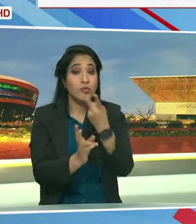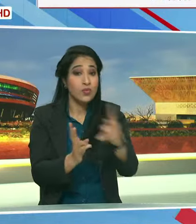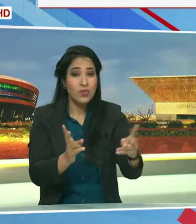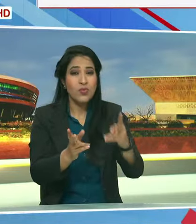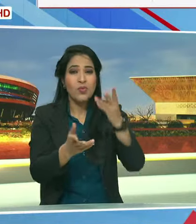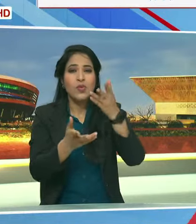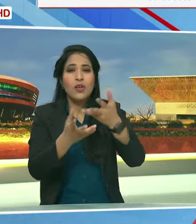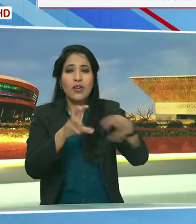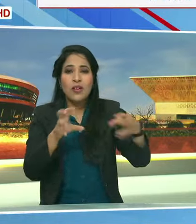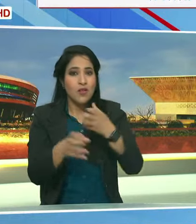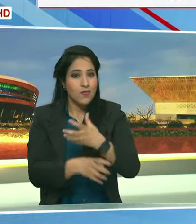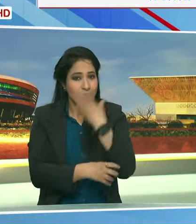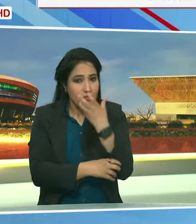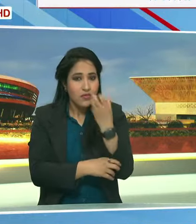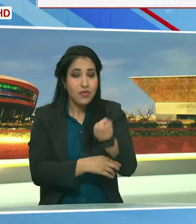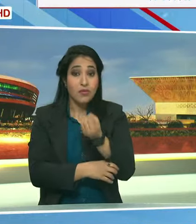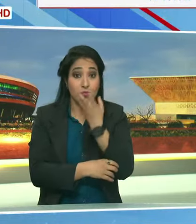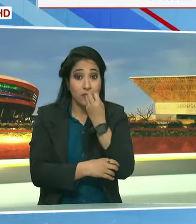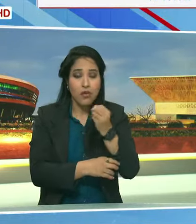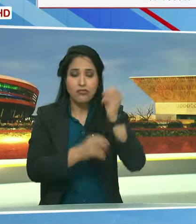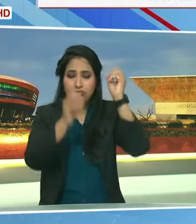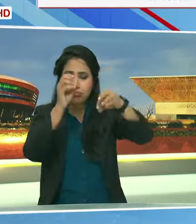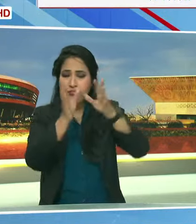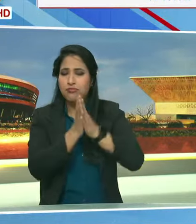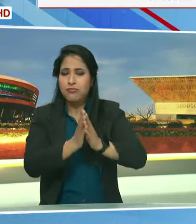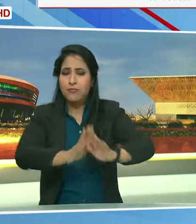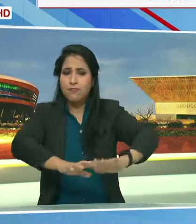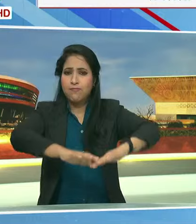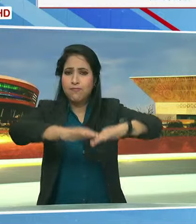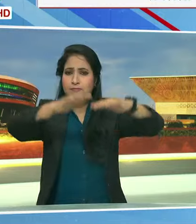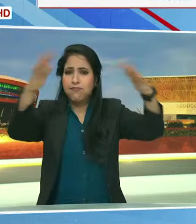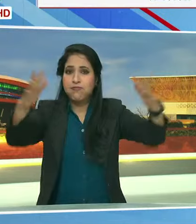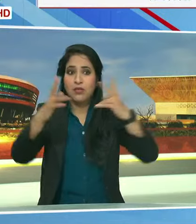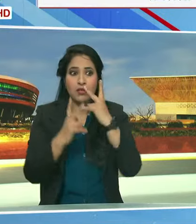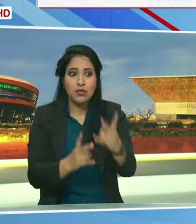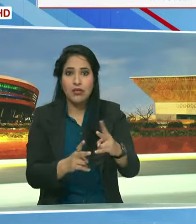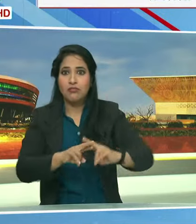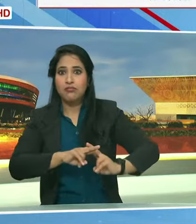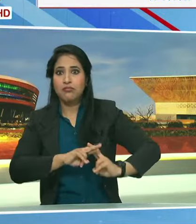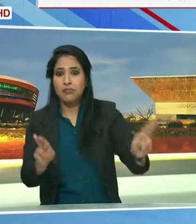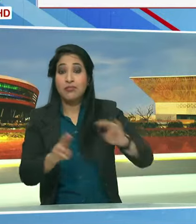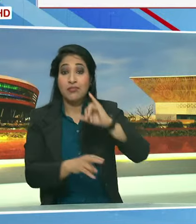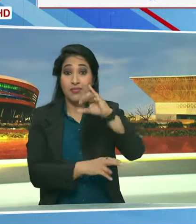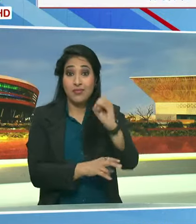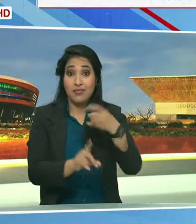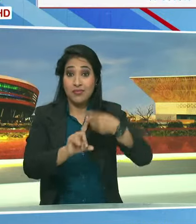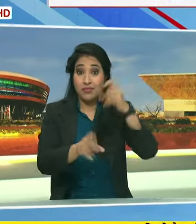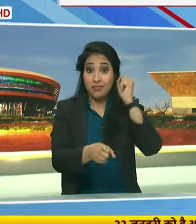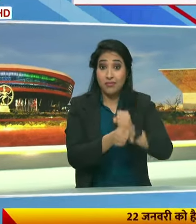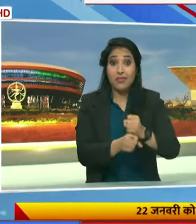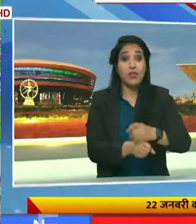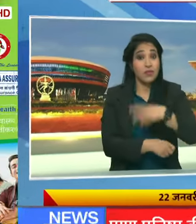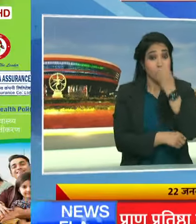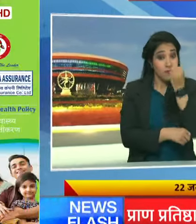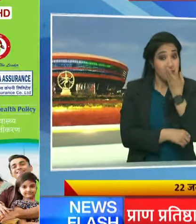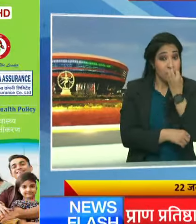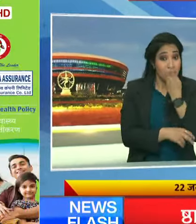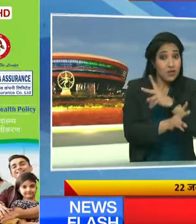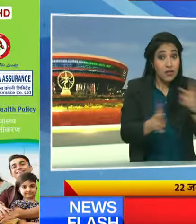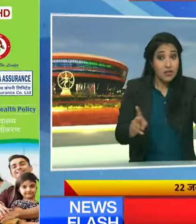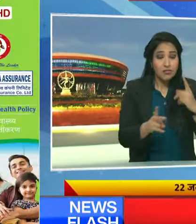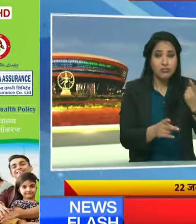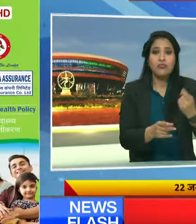विग्रहों की फल और फूलों से ढख दिया गया खरीब साथ किलो फूलों से हुए पुश्पाधिवास में